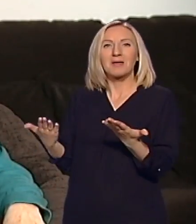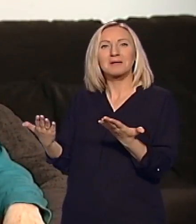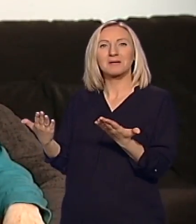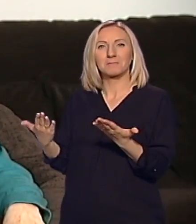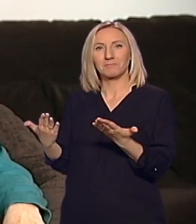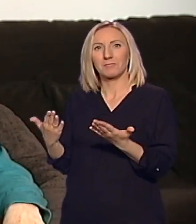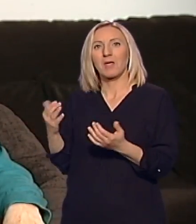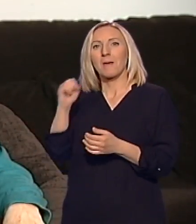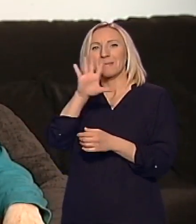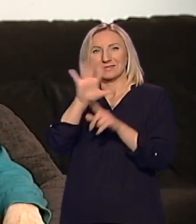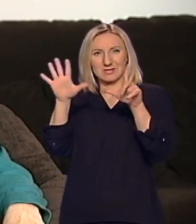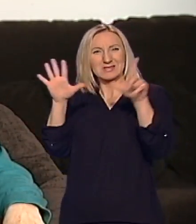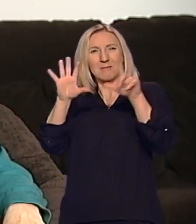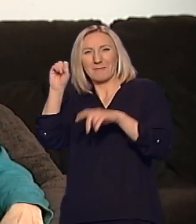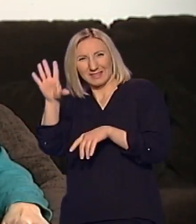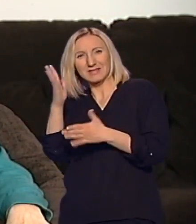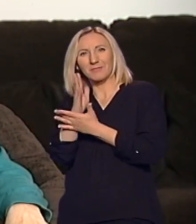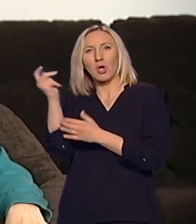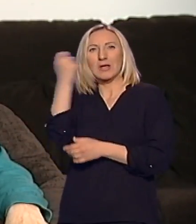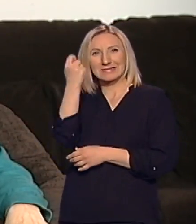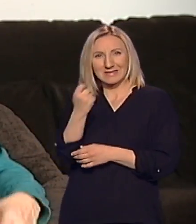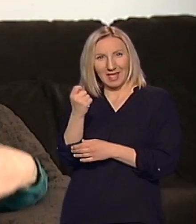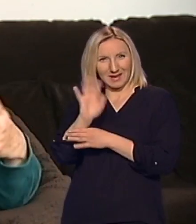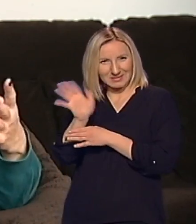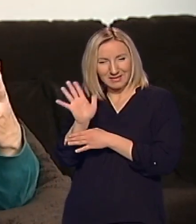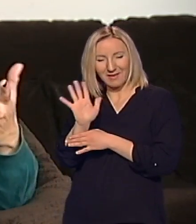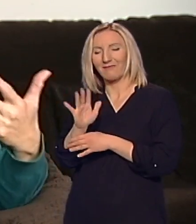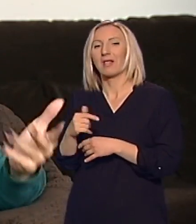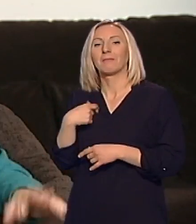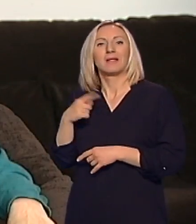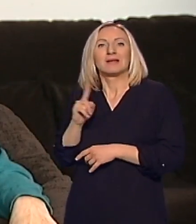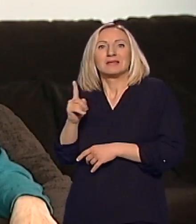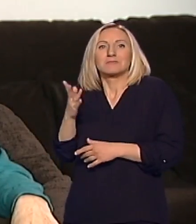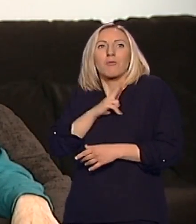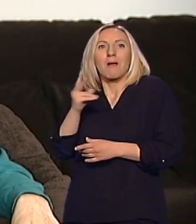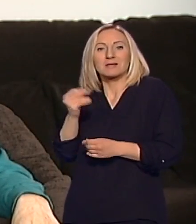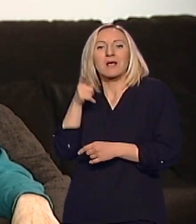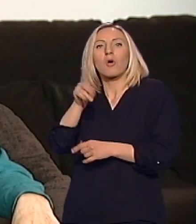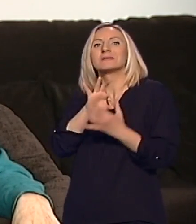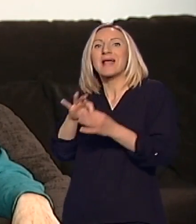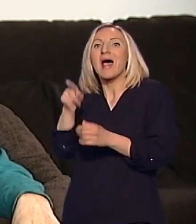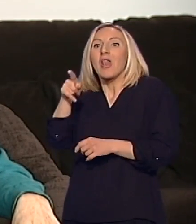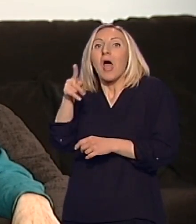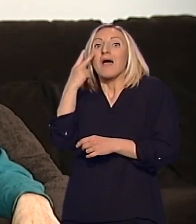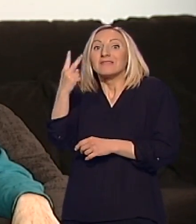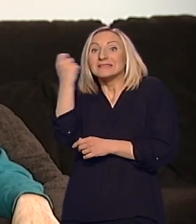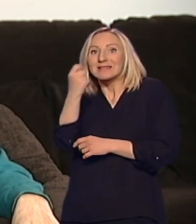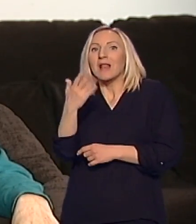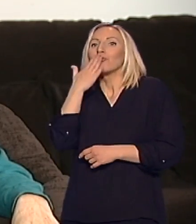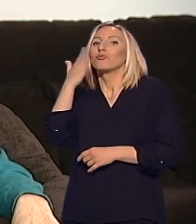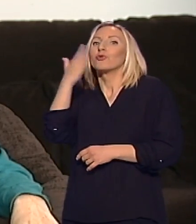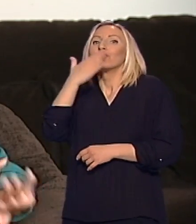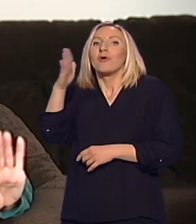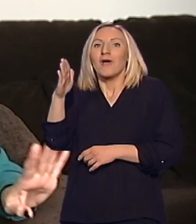15.7, u 17.5.7 bio crtani film. Mi nismo, mi nismo bili svoj znak, on je slao poljupce televizoru kad